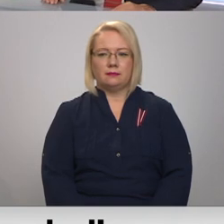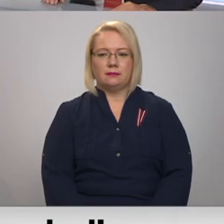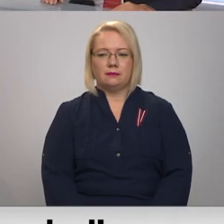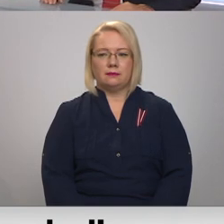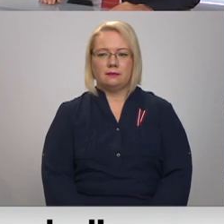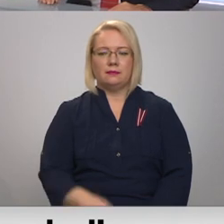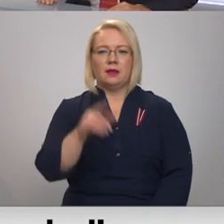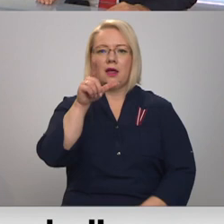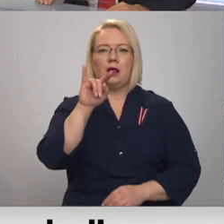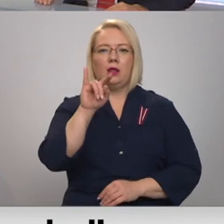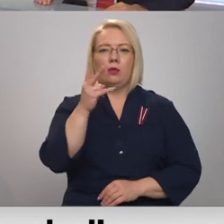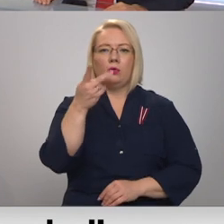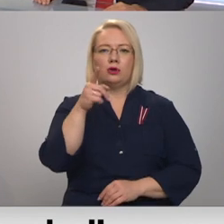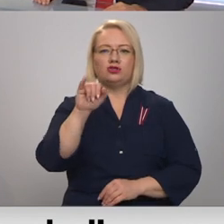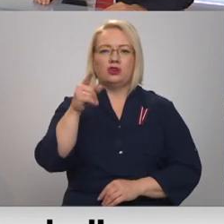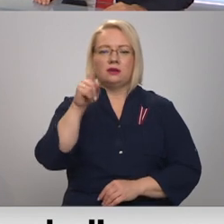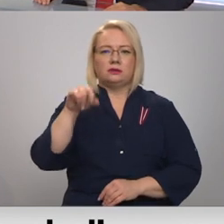Lūkša Skunks, jūs dziedat mūsu?